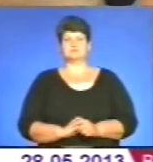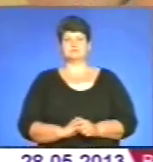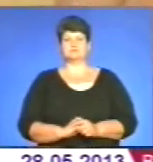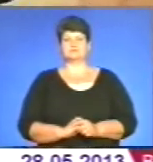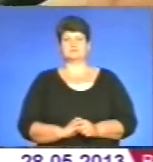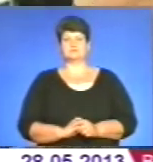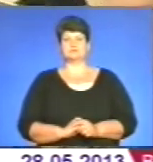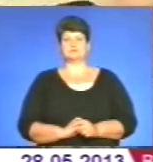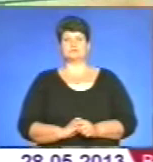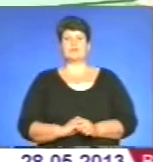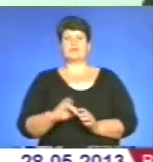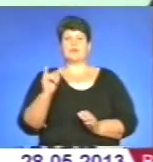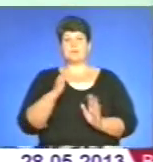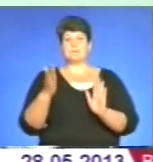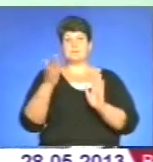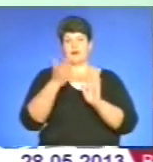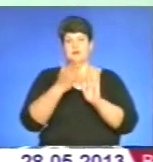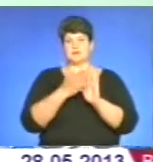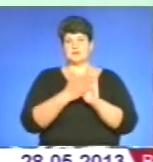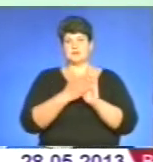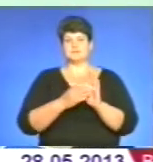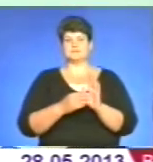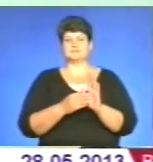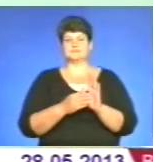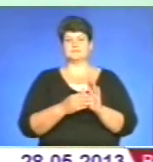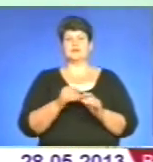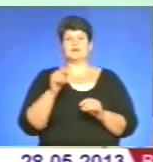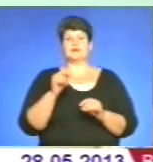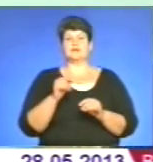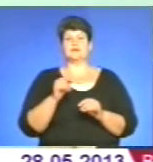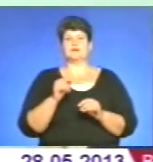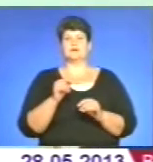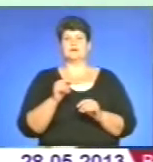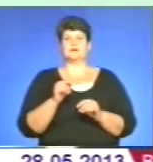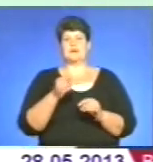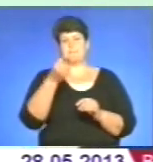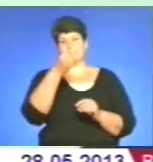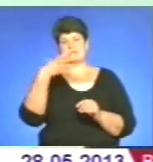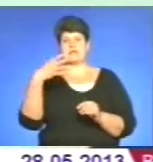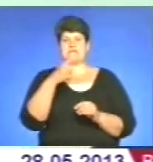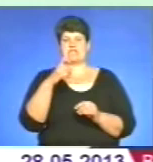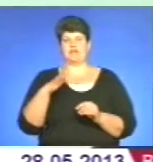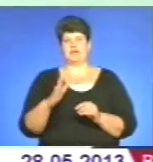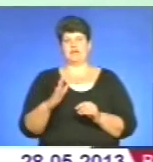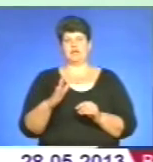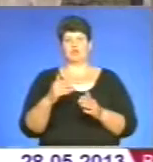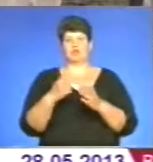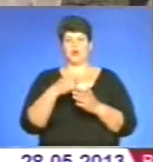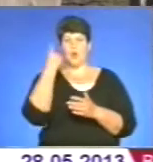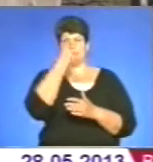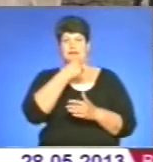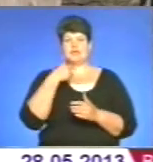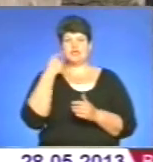І приложити на деяку міру, на 15 хвилин до обличчя.